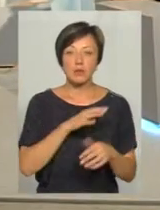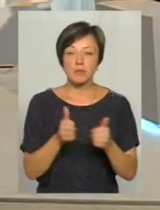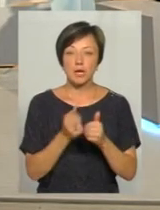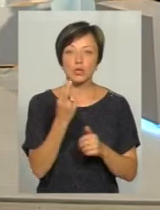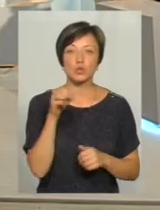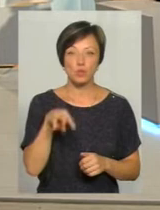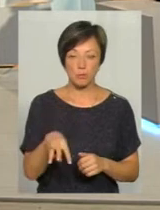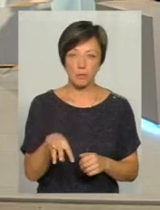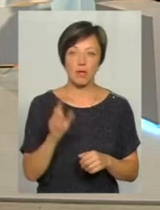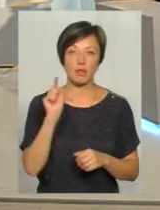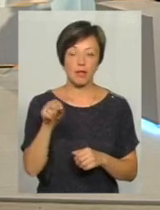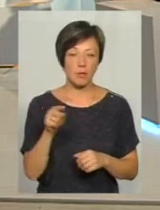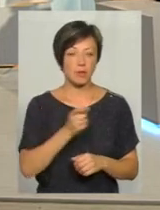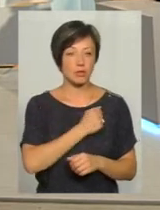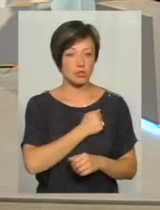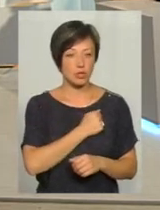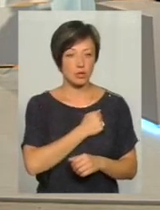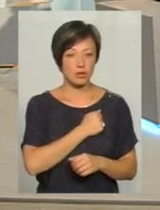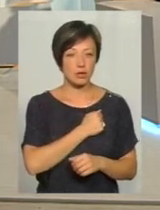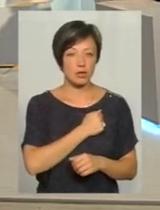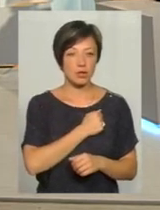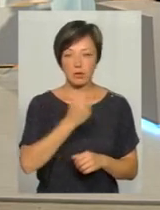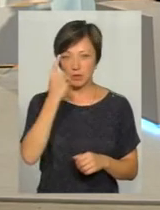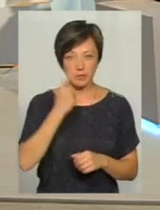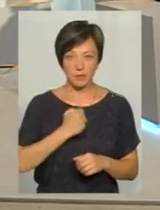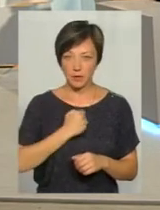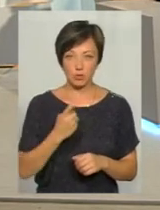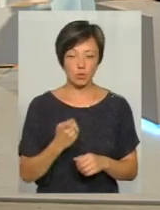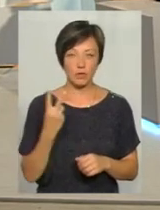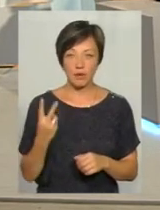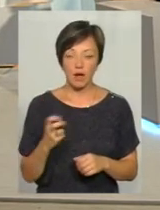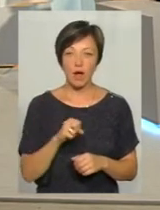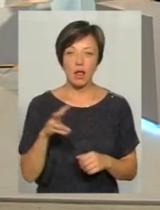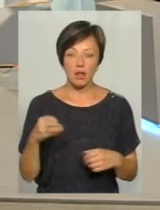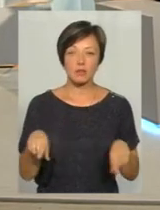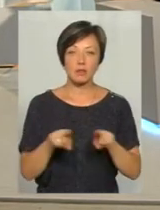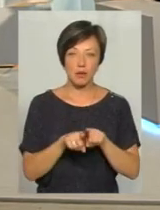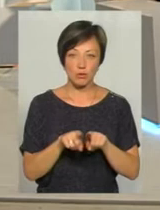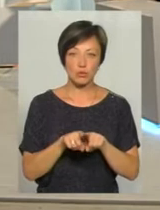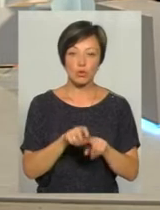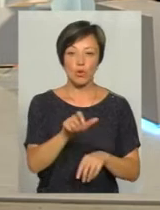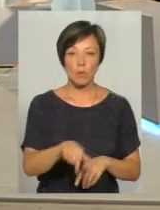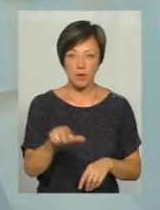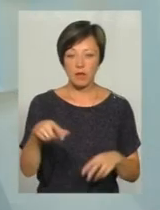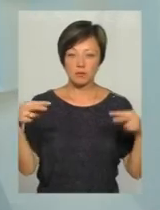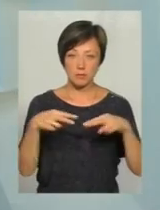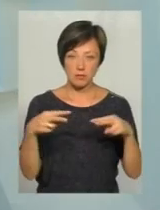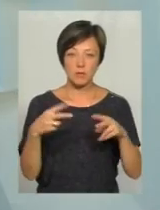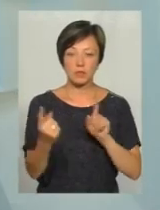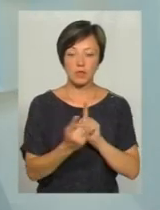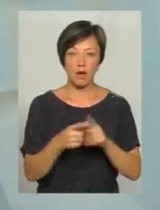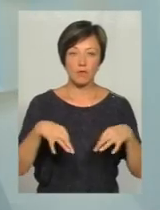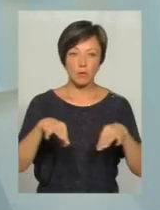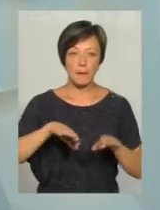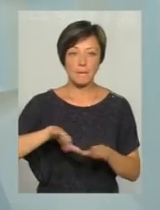ЦУМу. Там, на жаль, нам не повідомили на службу 102, але також громадяни, які бачили, підійшли до автомобіля